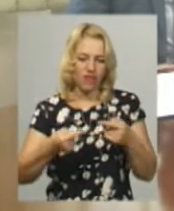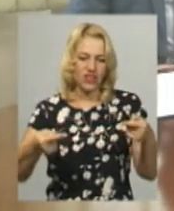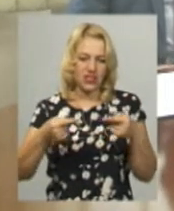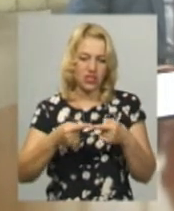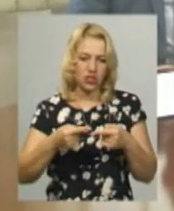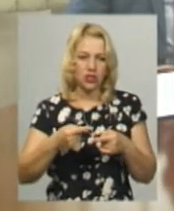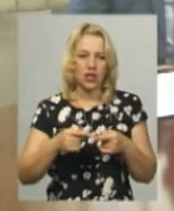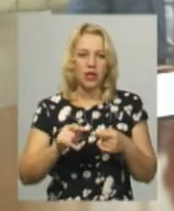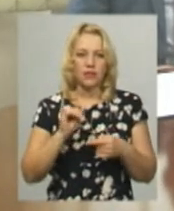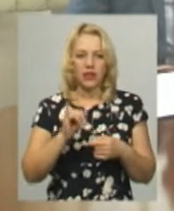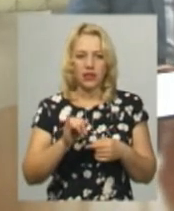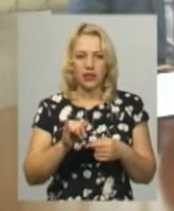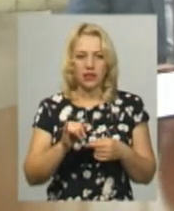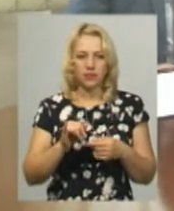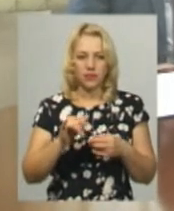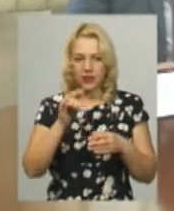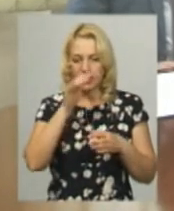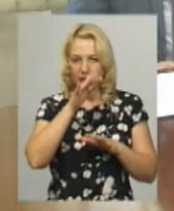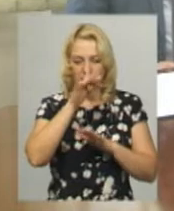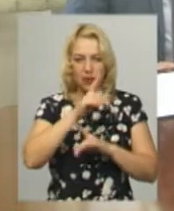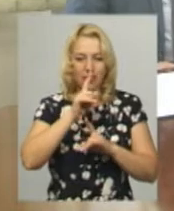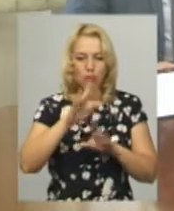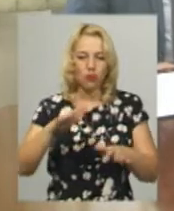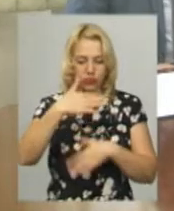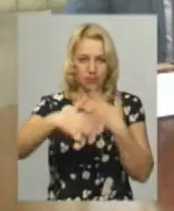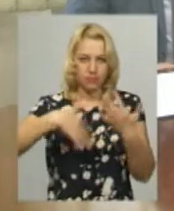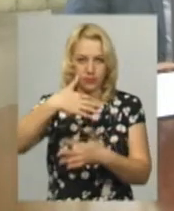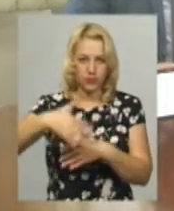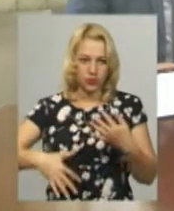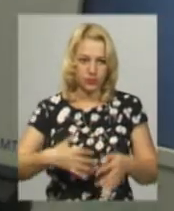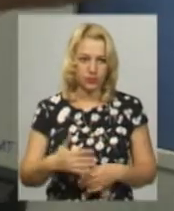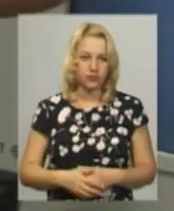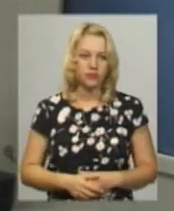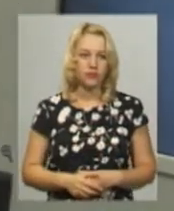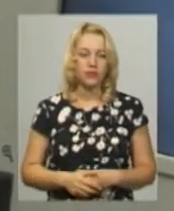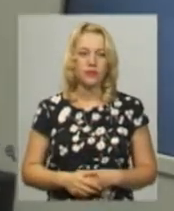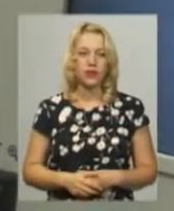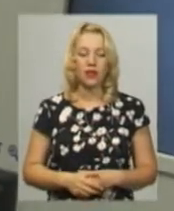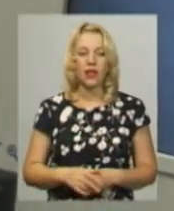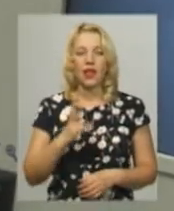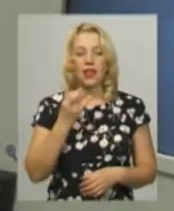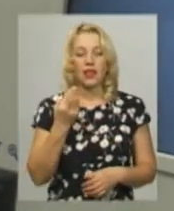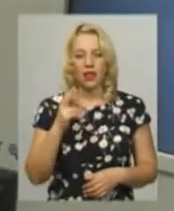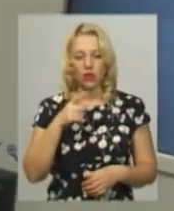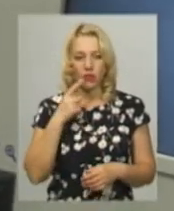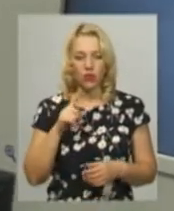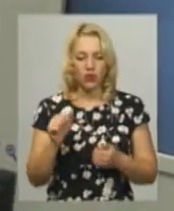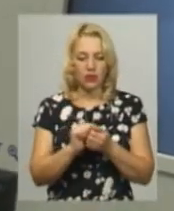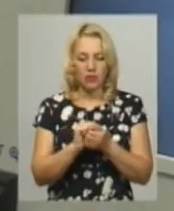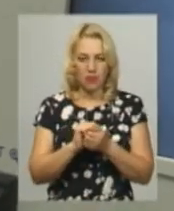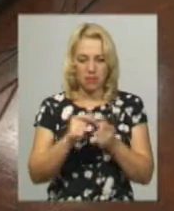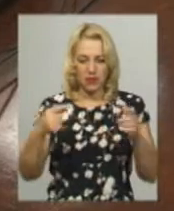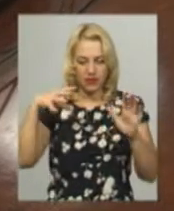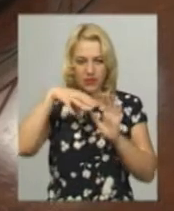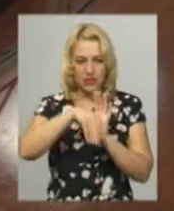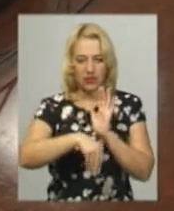банкнот малих номіналів на великі шляхом додавання нулів. Неля Білик додає, склад паперу містить 80